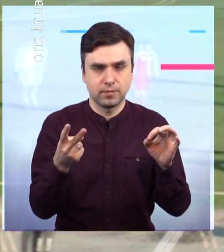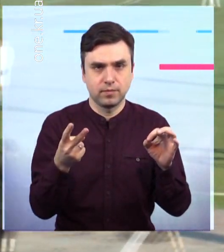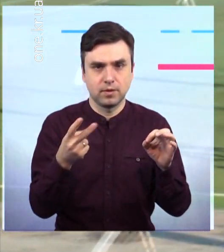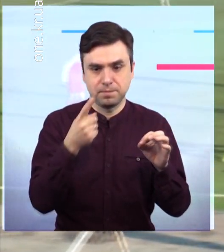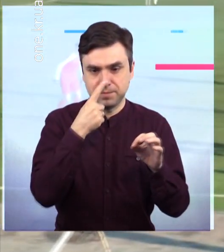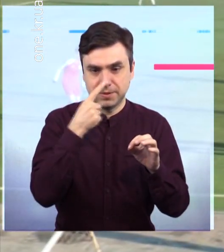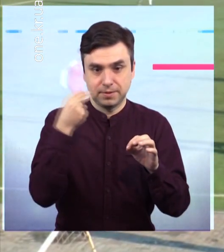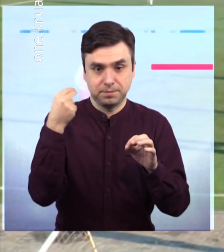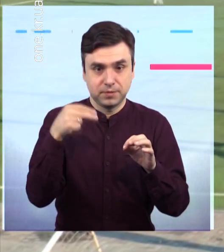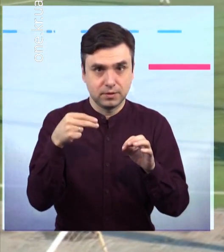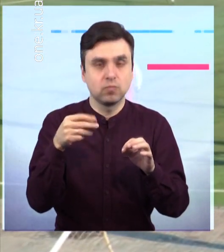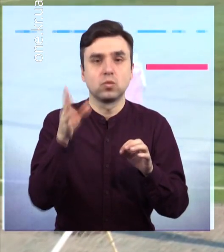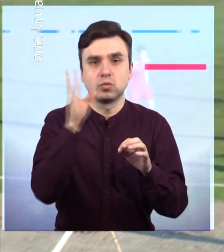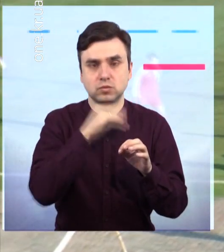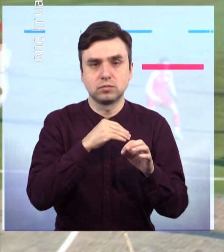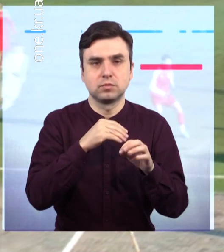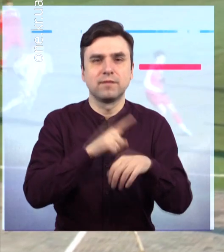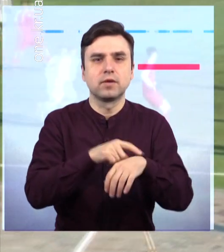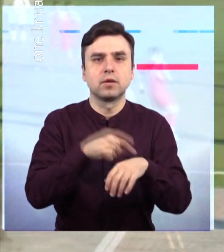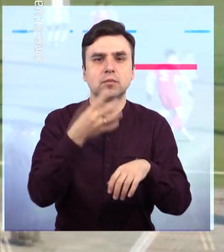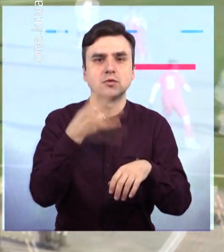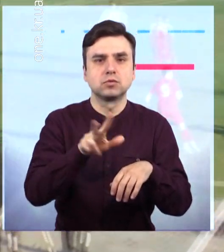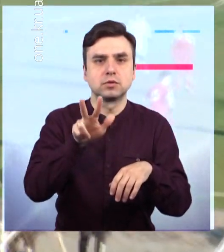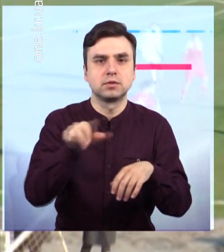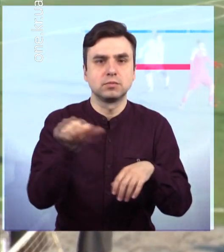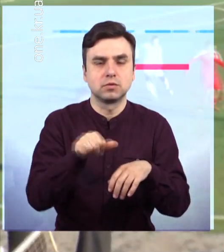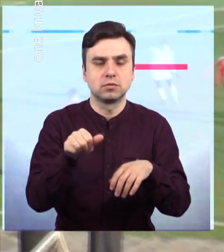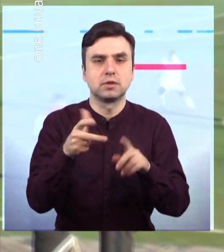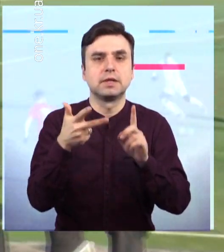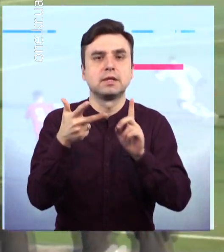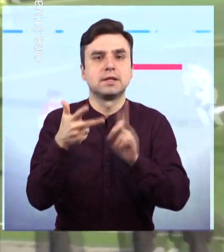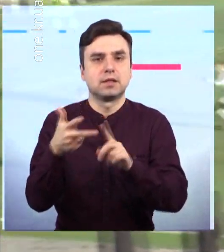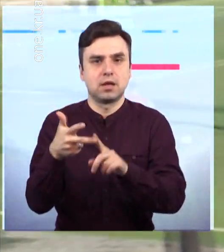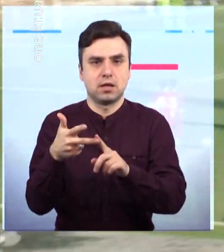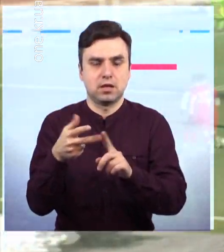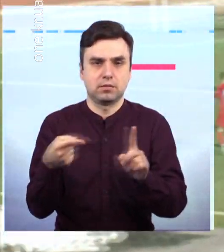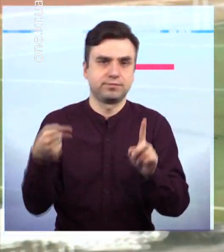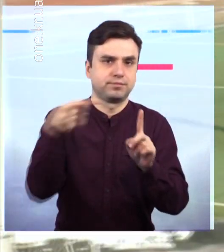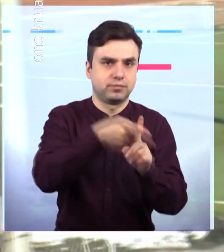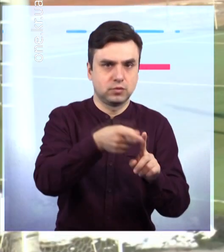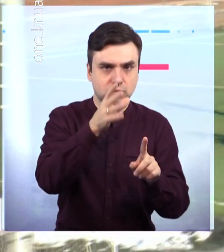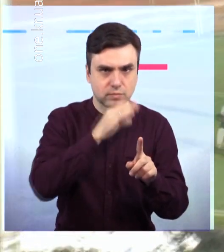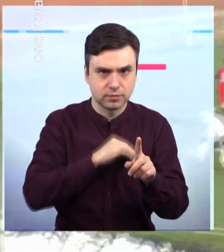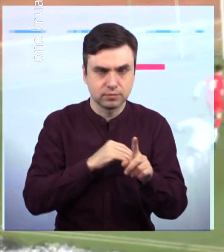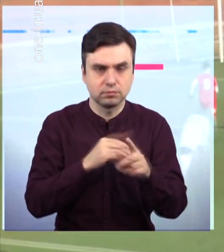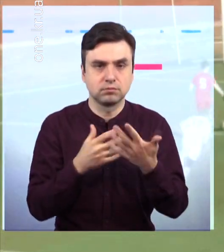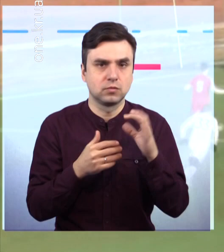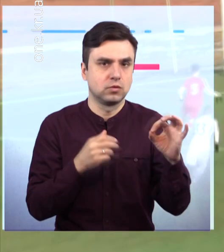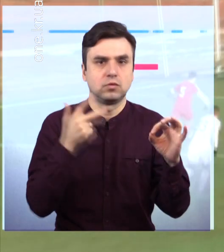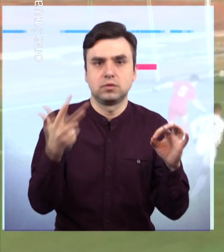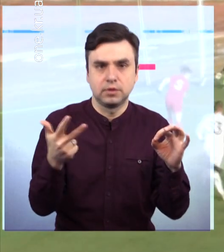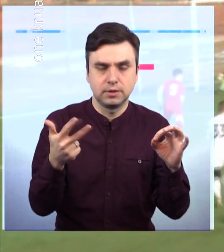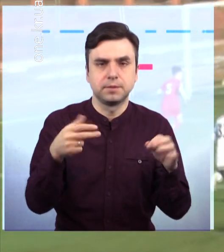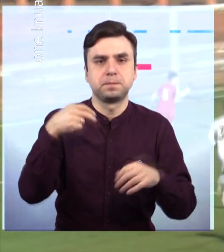на 43-й хвилині забив третій м'яч у ворота господарів поля. За рахунку 0-3 команди пішли на перерву. Після